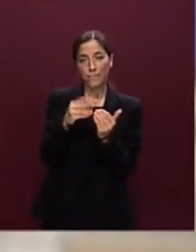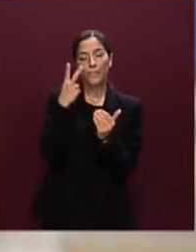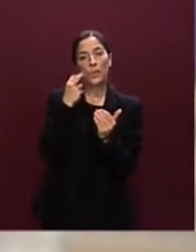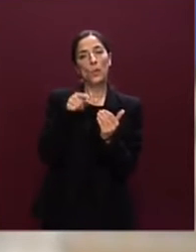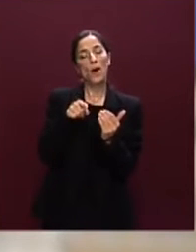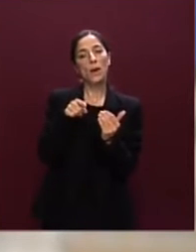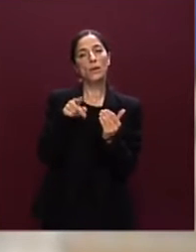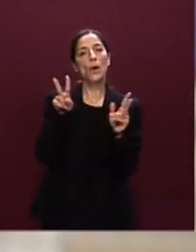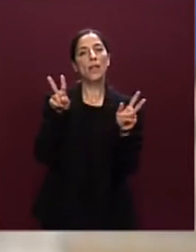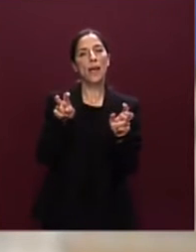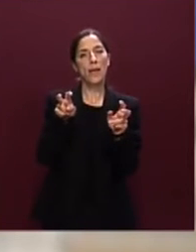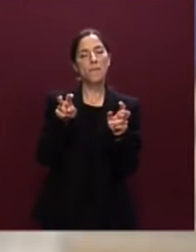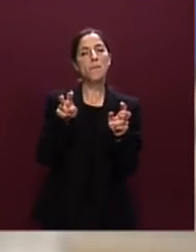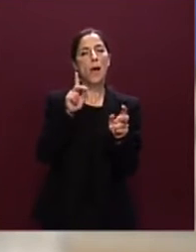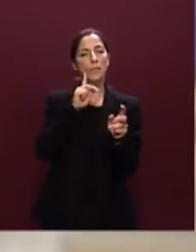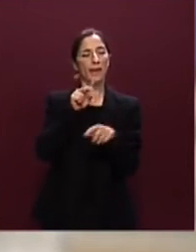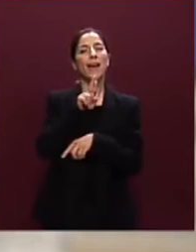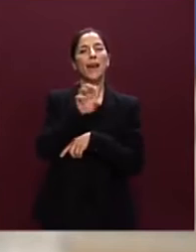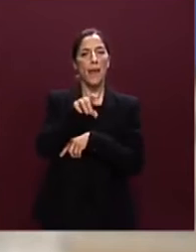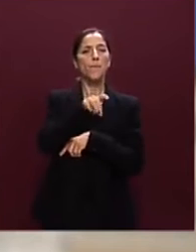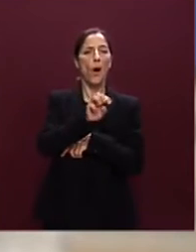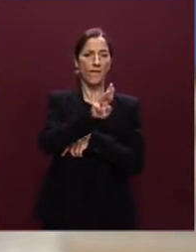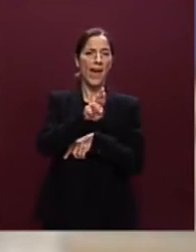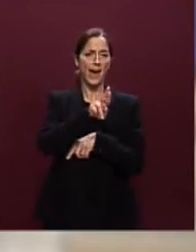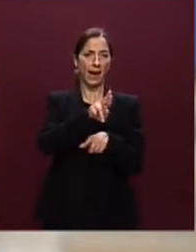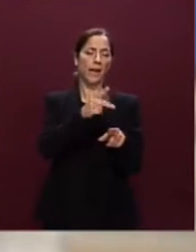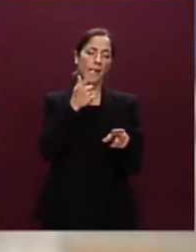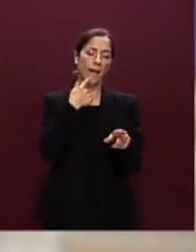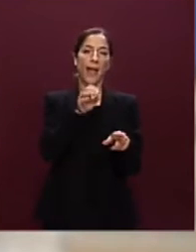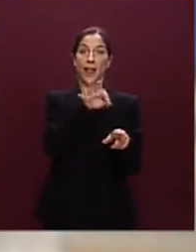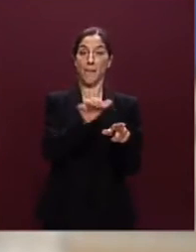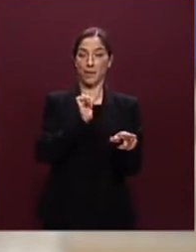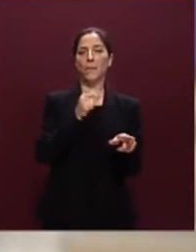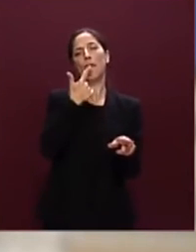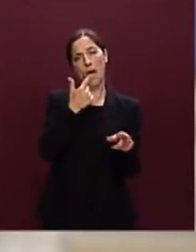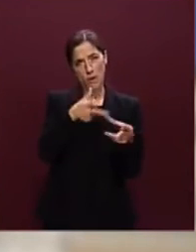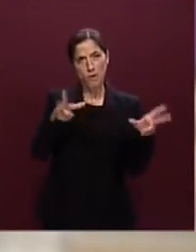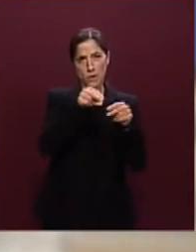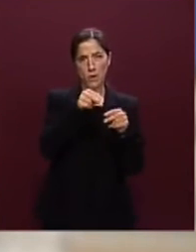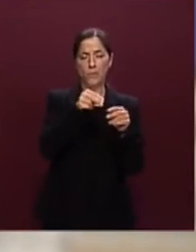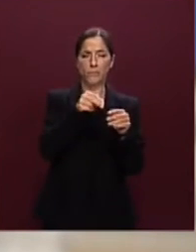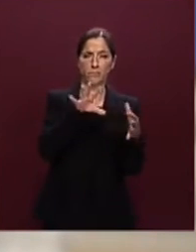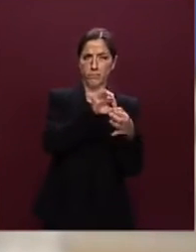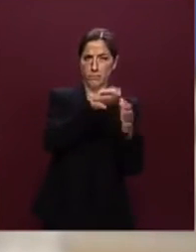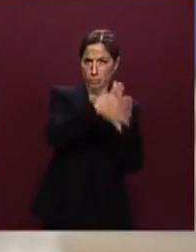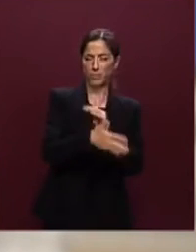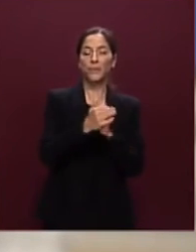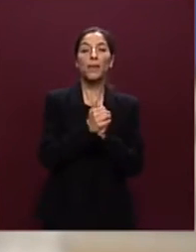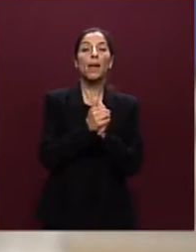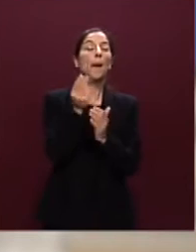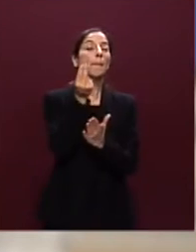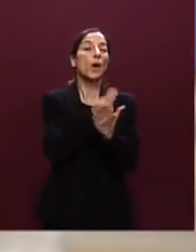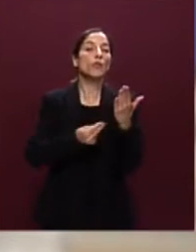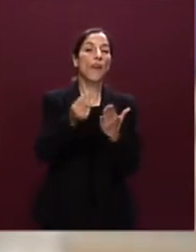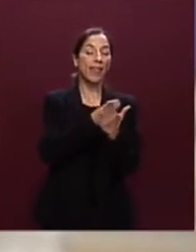tema del Repower che ho accennato prima e che voglio richiamare il tema dei progetti si è aperto anche qui un